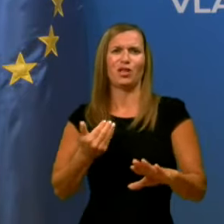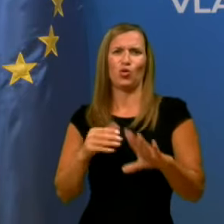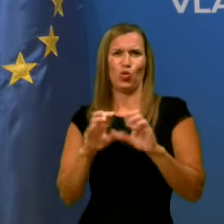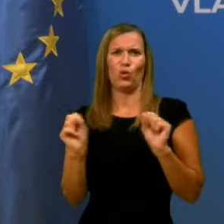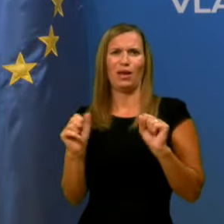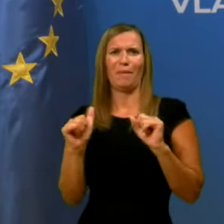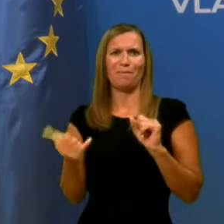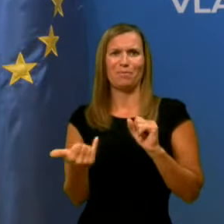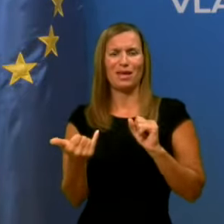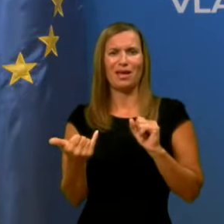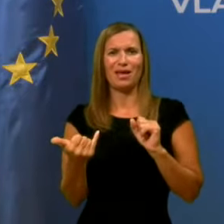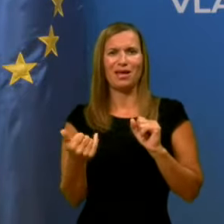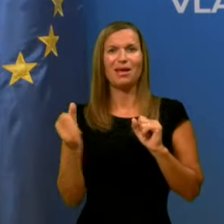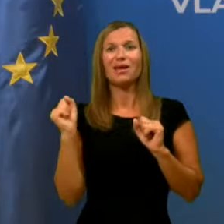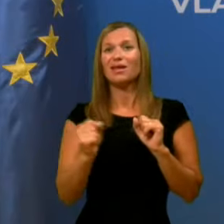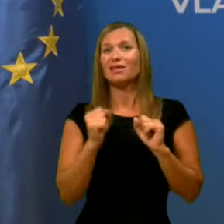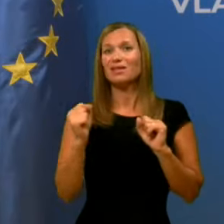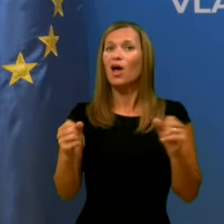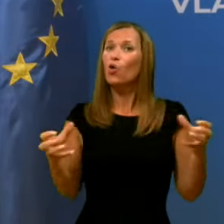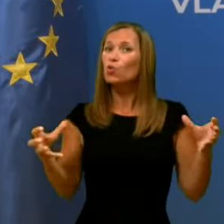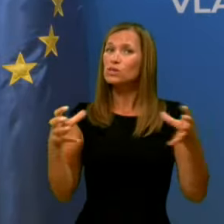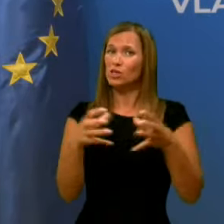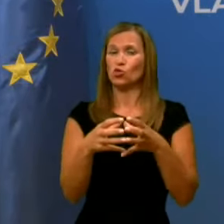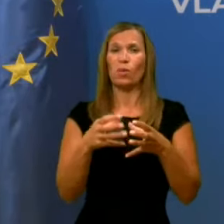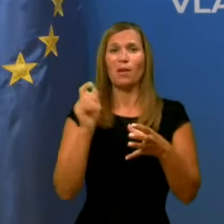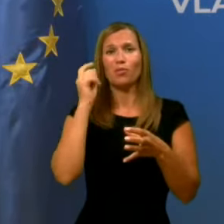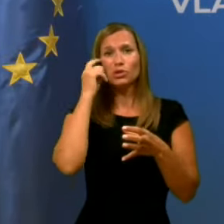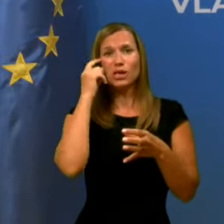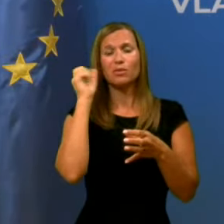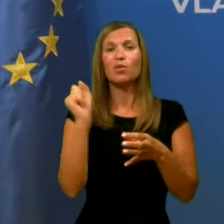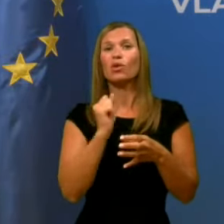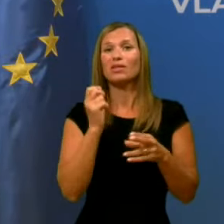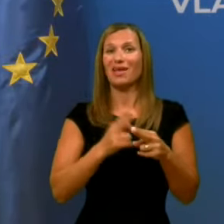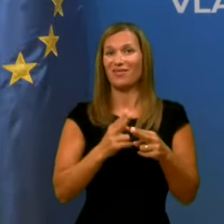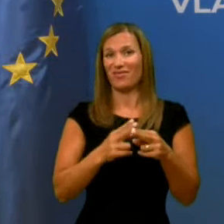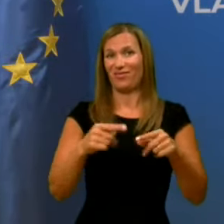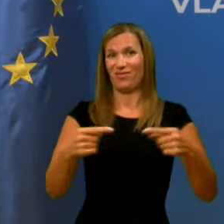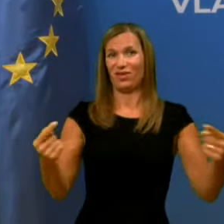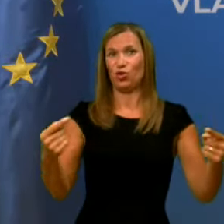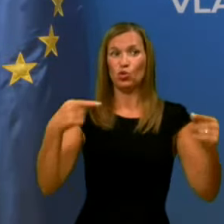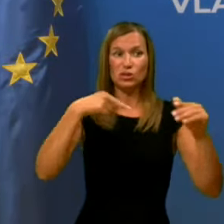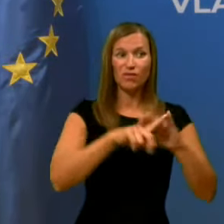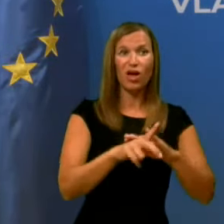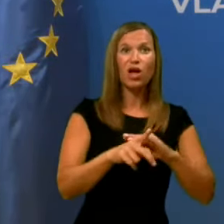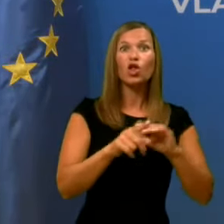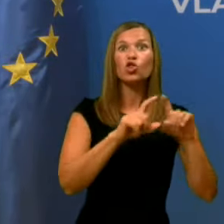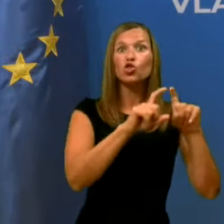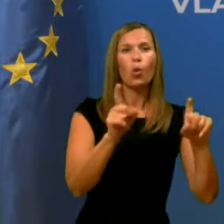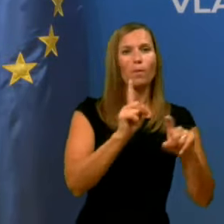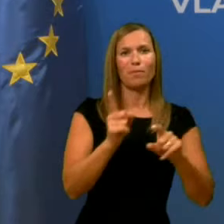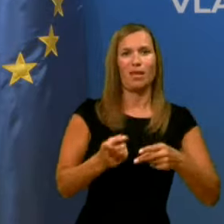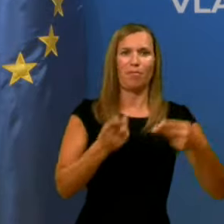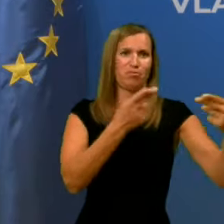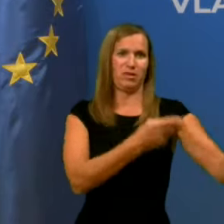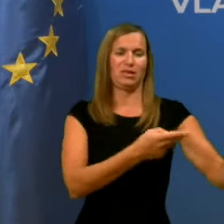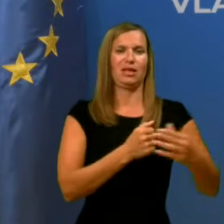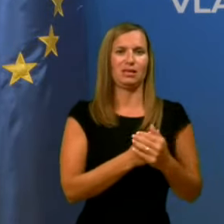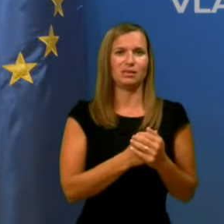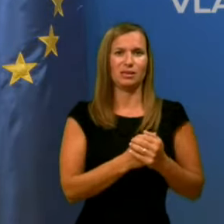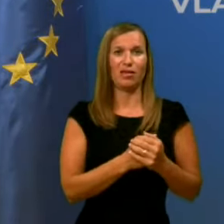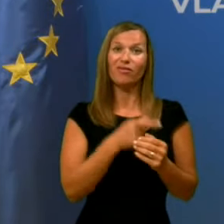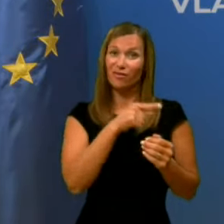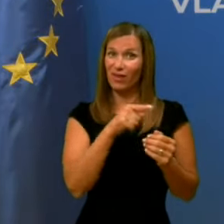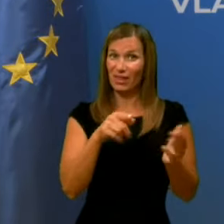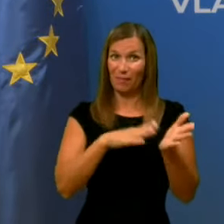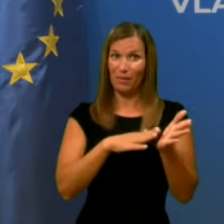da vsi skupaj poskrbimo za to, da virus v dom sploh ne pride. V teh primerih,